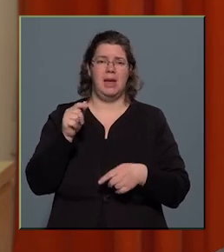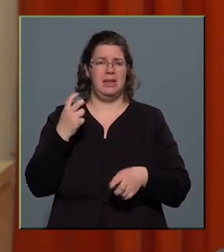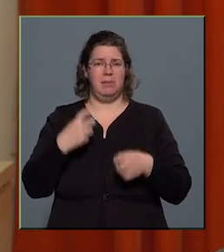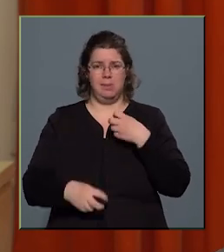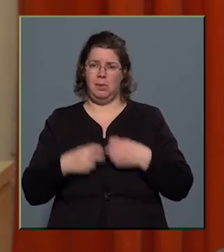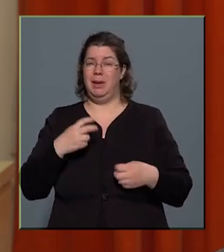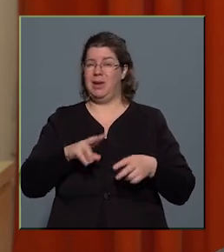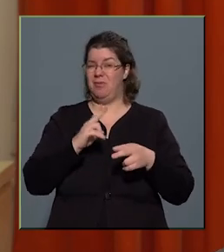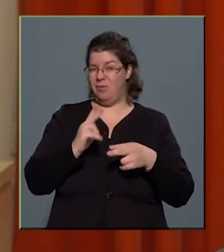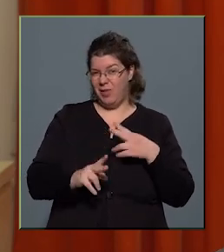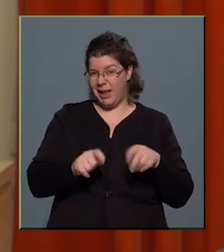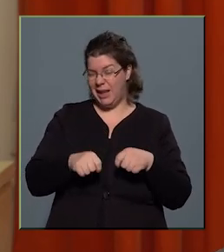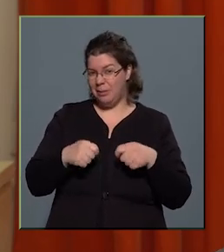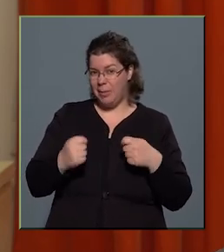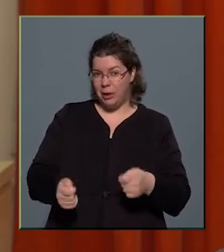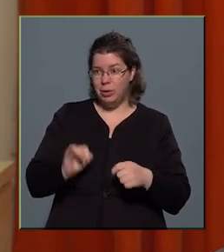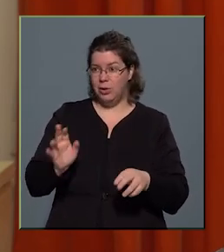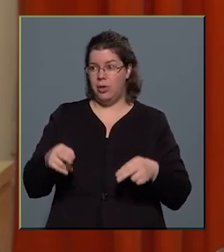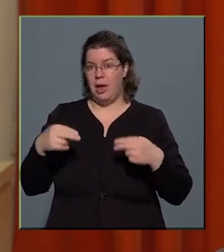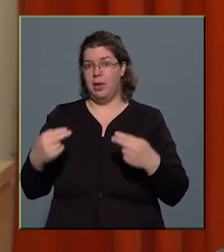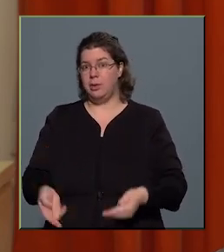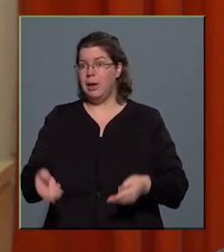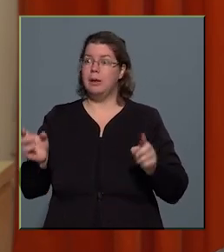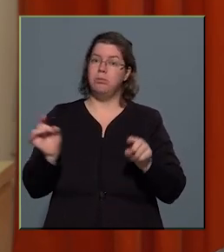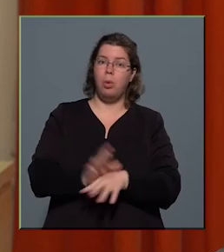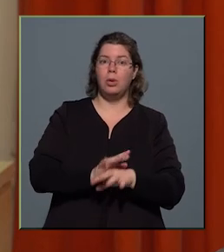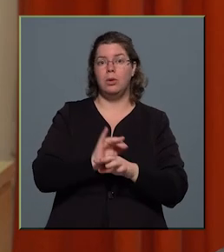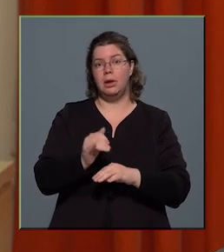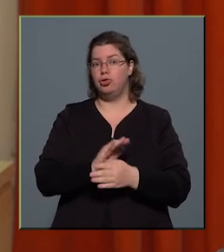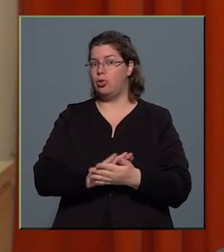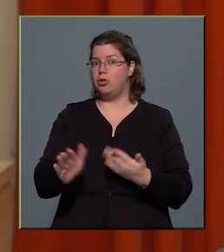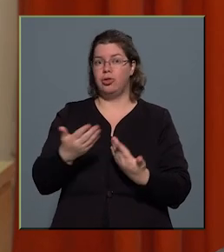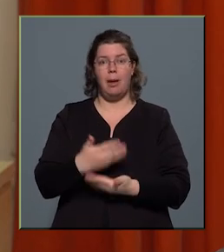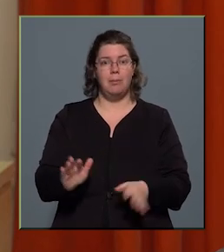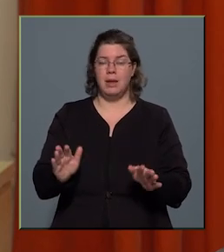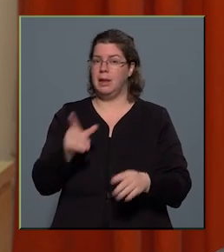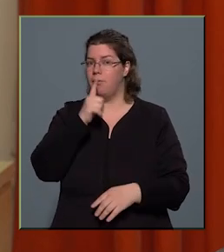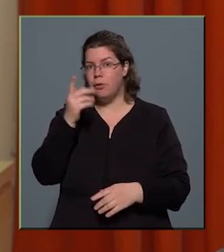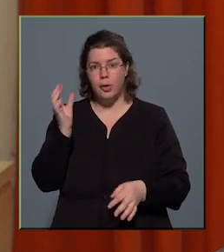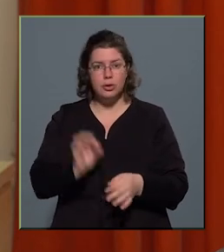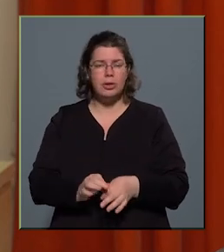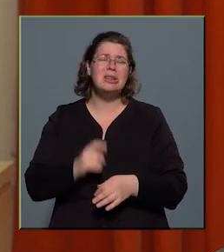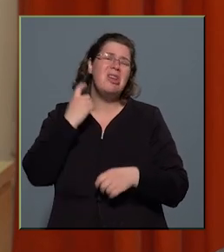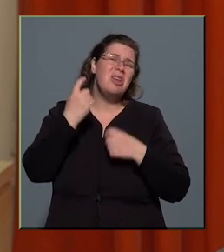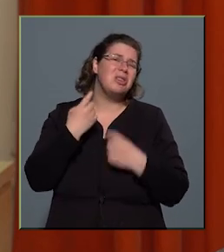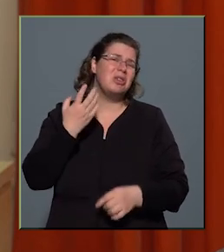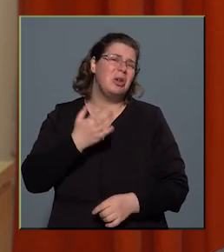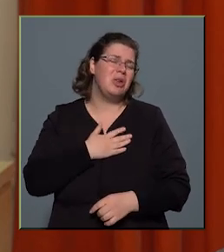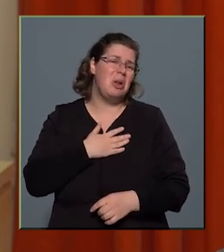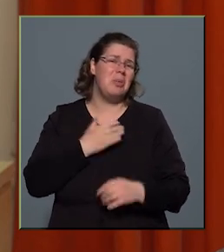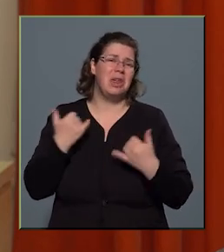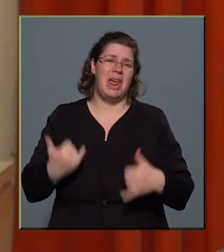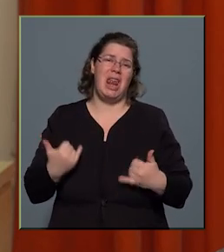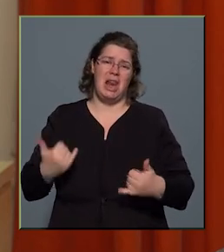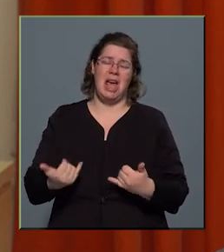végleg megoldódott, és ezután ilyen boldogan is soha semmi nem fog történni. Azt gondolom, hogy jelenleg